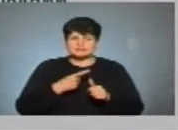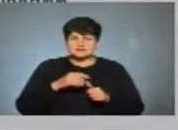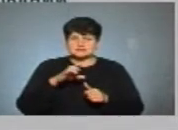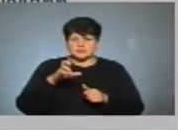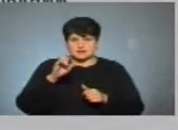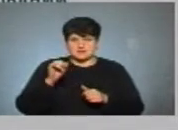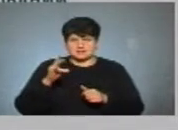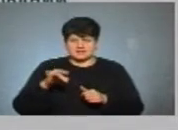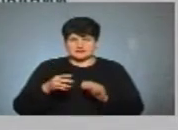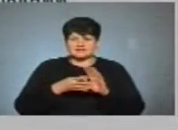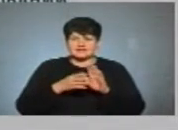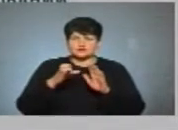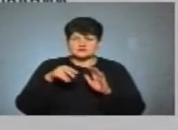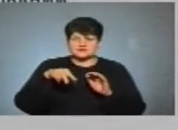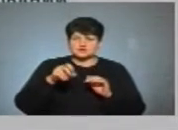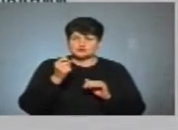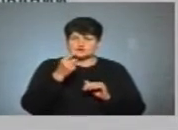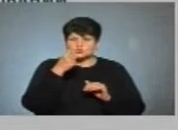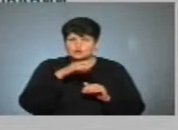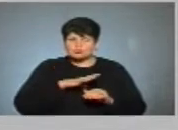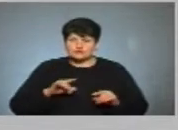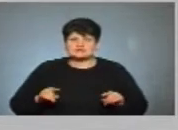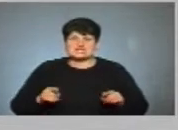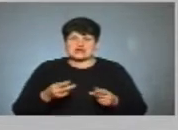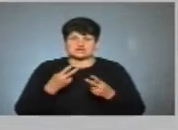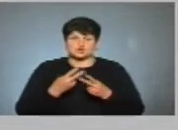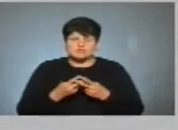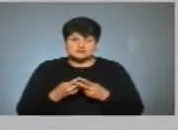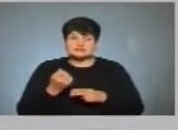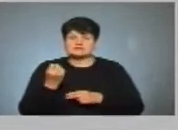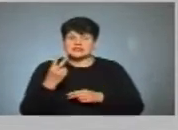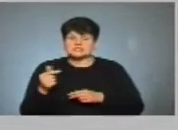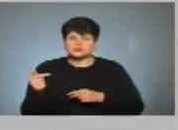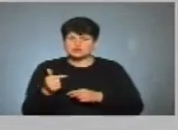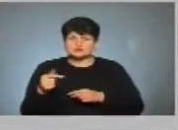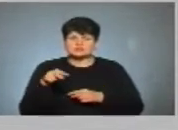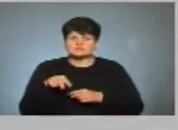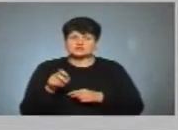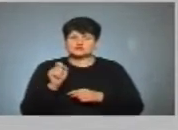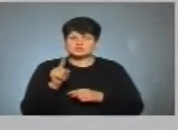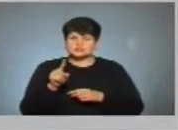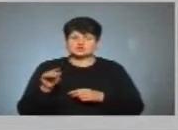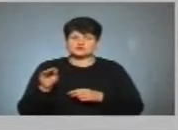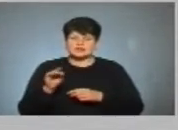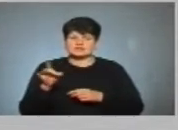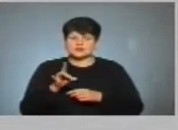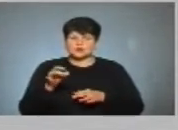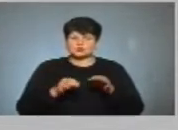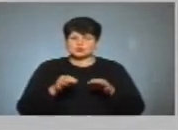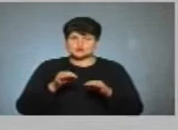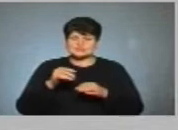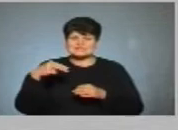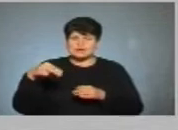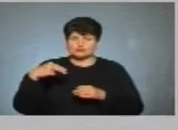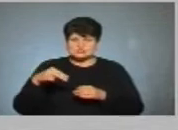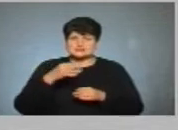9 січня 2011 року був заарештований. 12 грудня 2011 жовтневий районний суд Запоріжжя